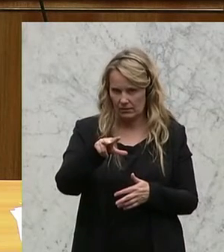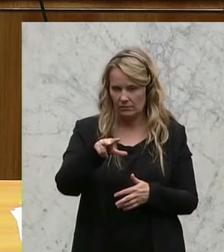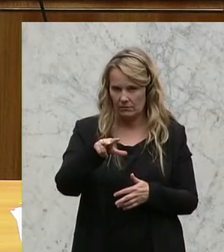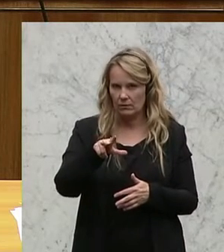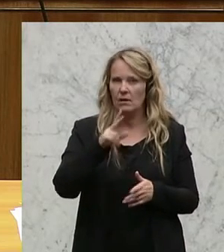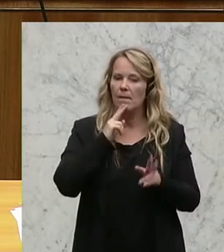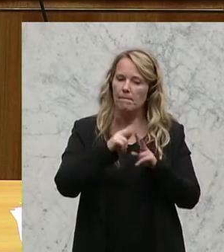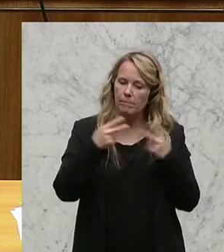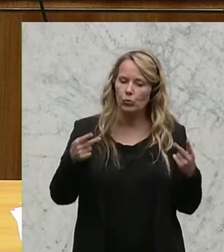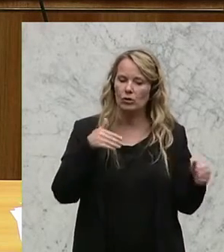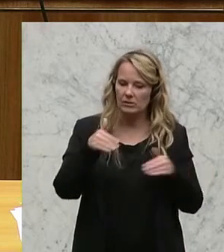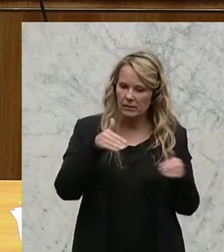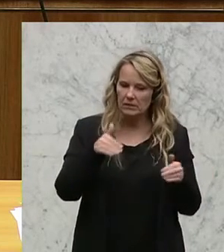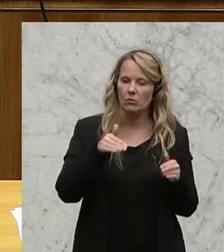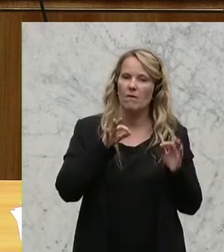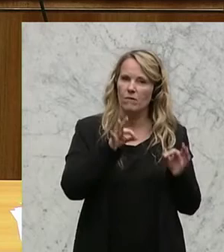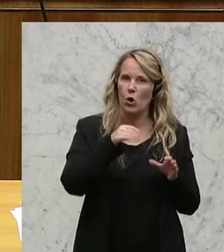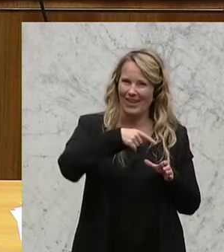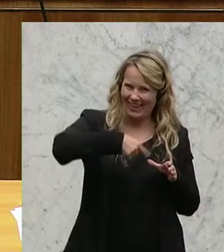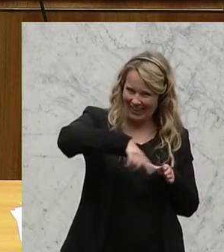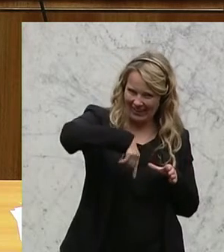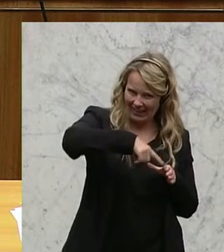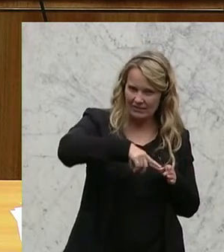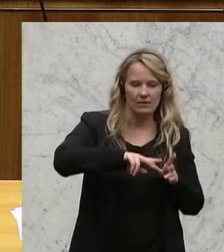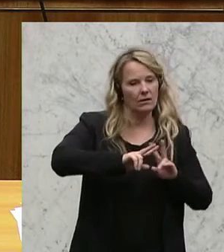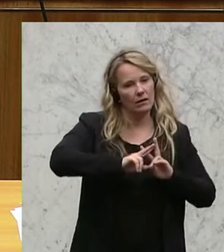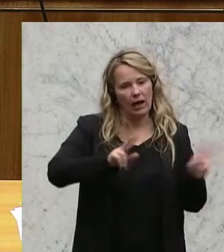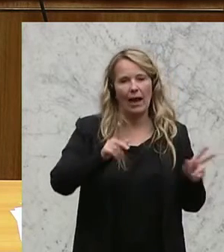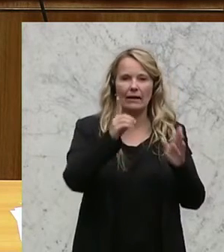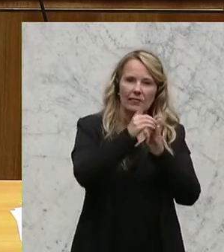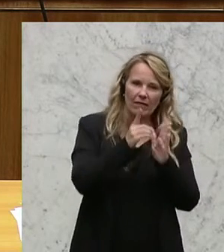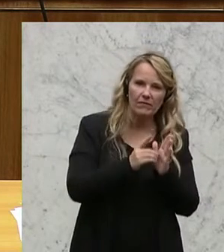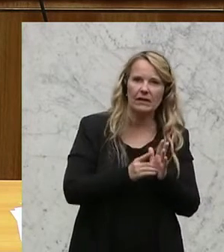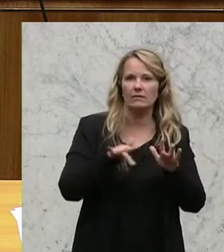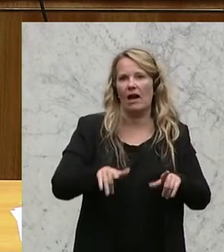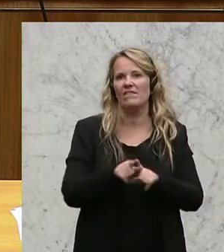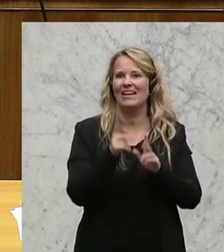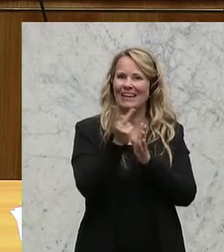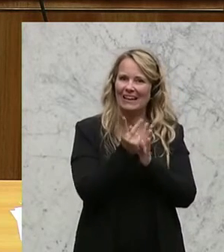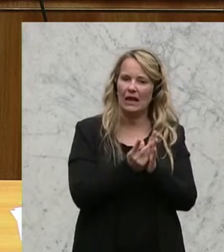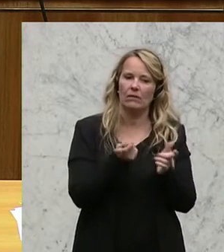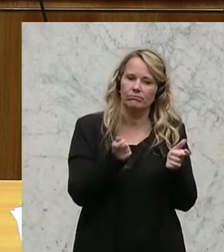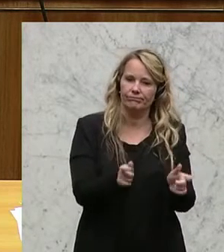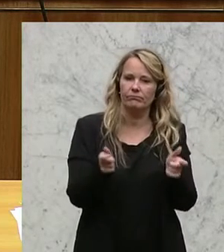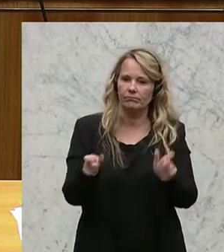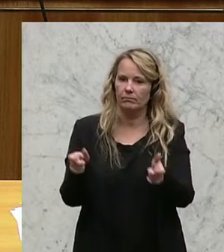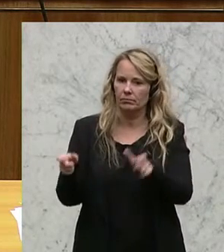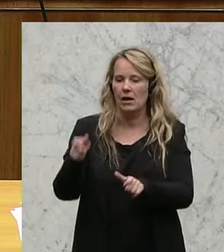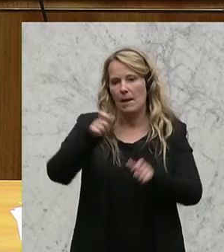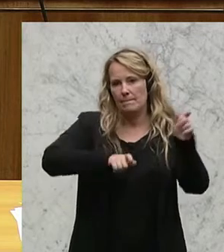dass das Bundesministerium für Inneres über keine definierten Kriterien für die Festlegung der